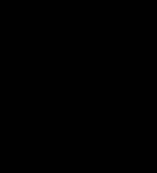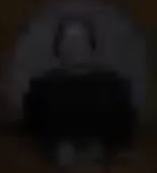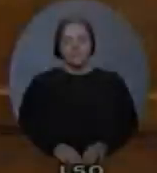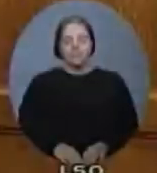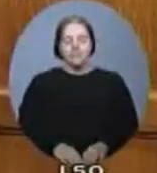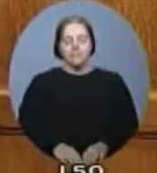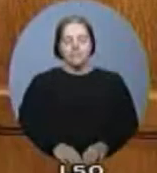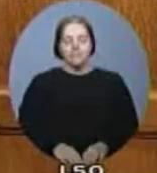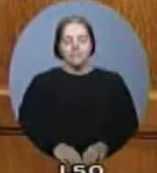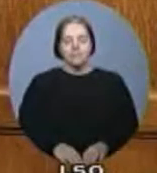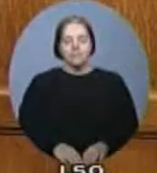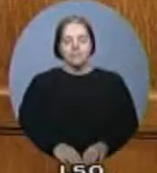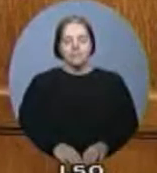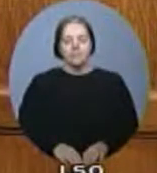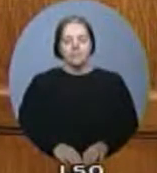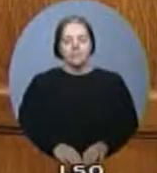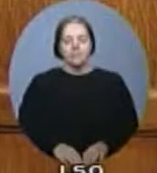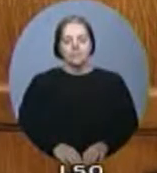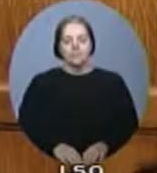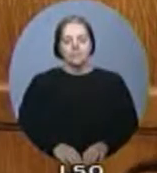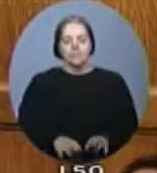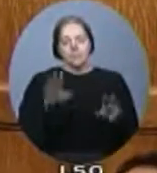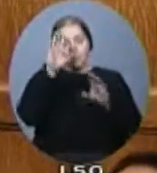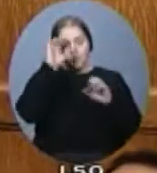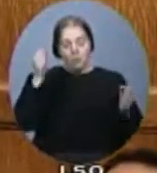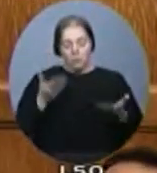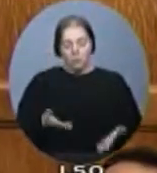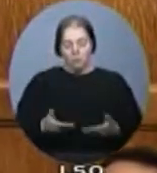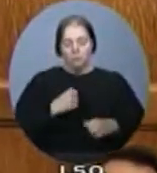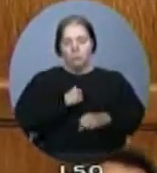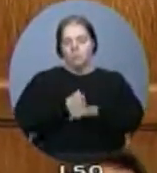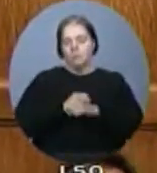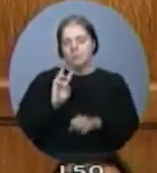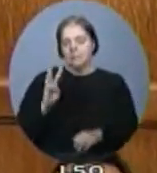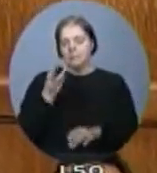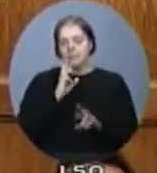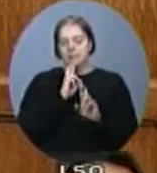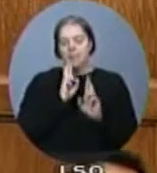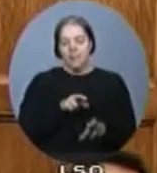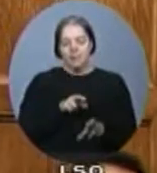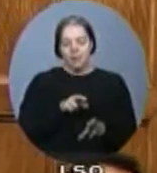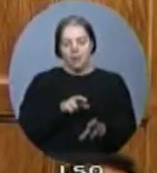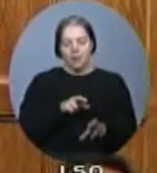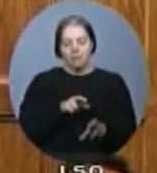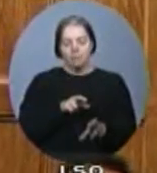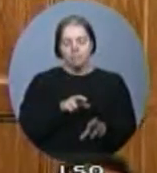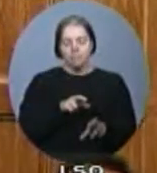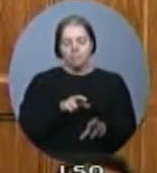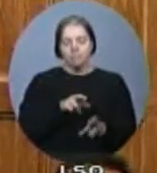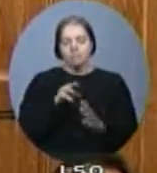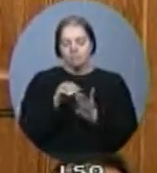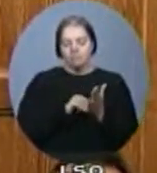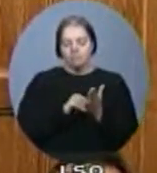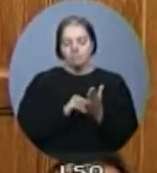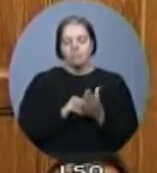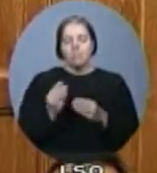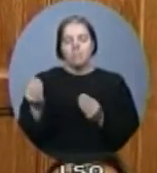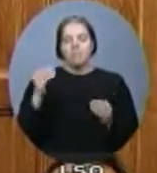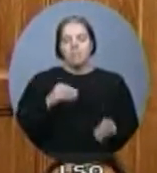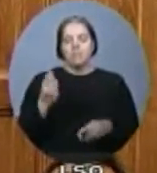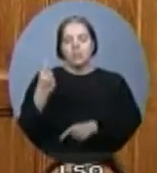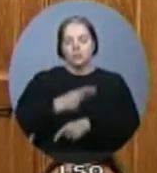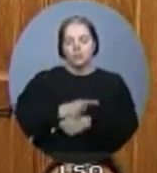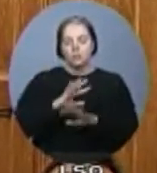Monsieur le Président, on publie aujourd'hui le sixième rapport aux Canadiens qui représente une mise à jour des travaux